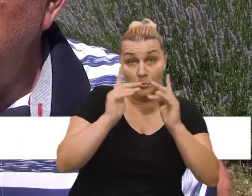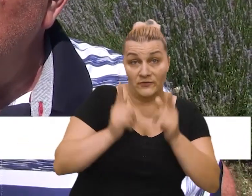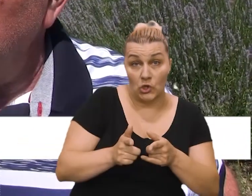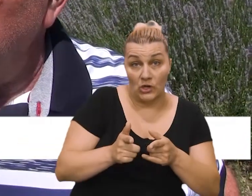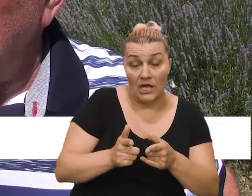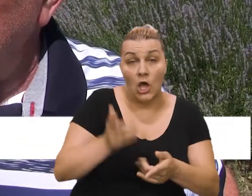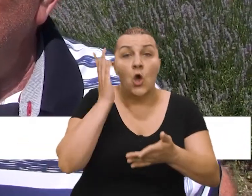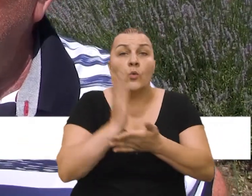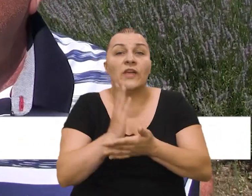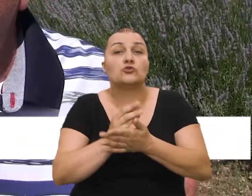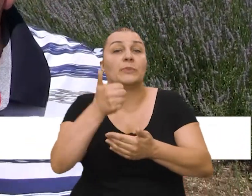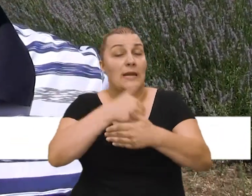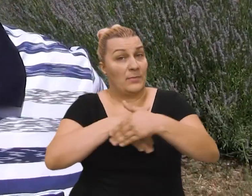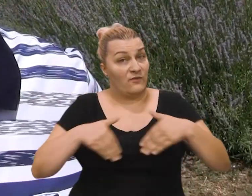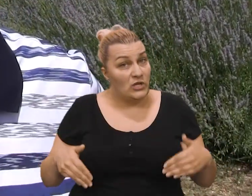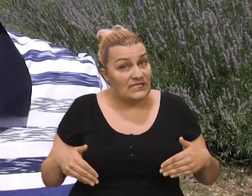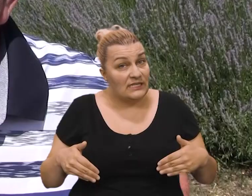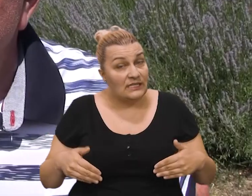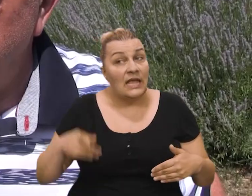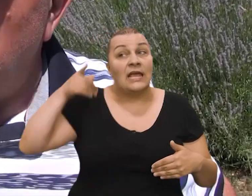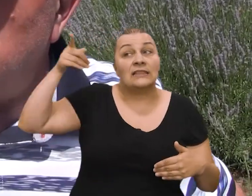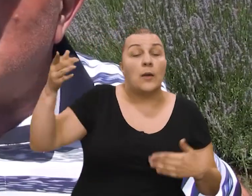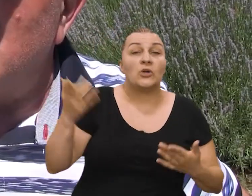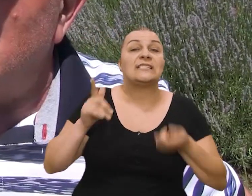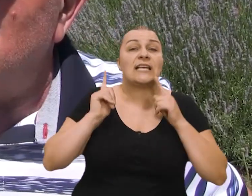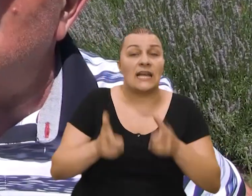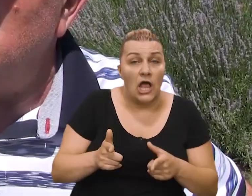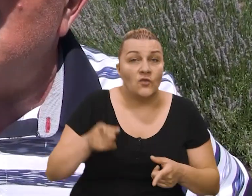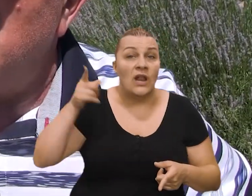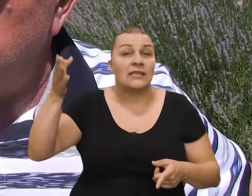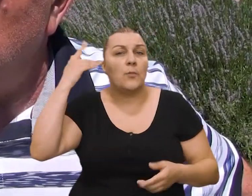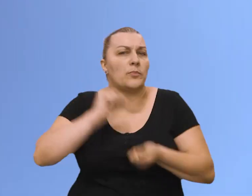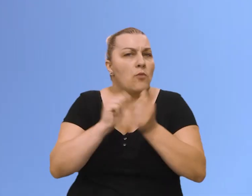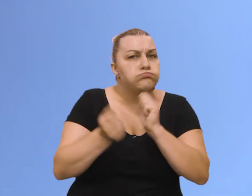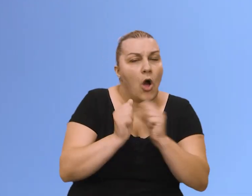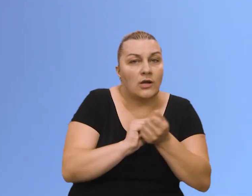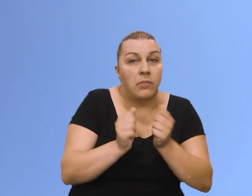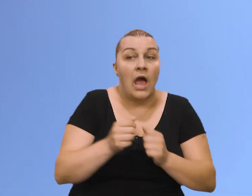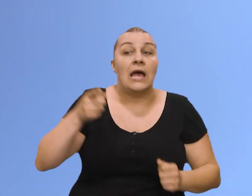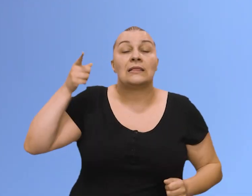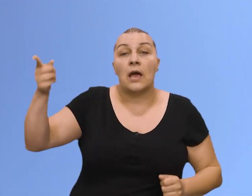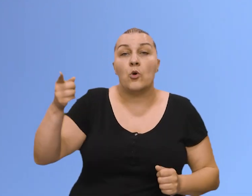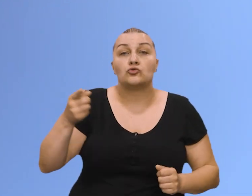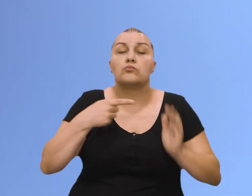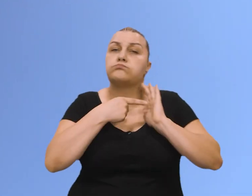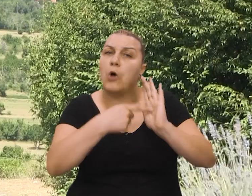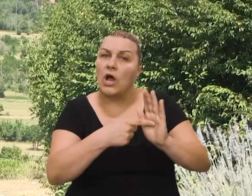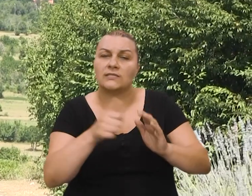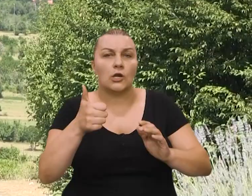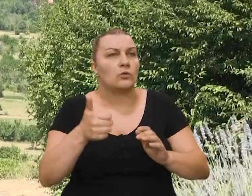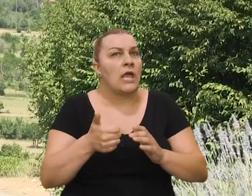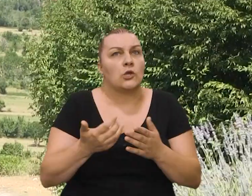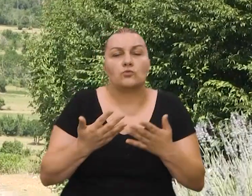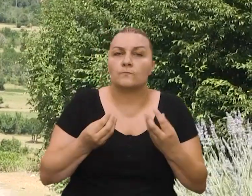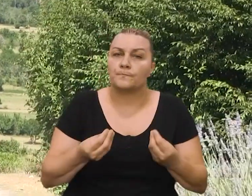rata. Uvijek su bili na prvoj crti. Znači, tamo gdje se ratalo, tamo gdje je bilo fajt, one su pokazali jednu